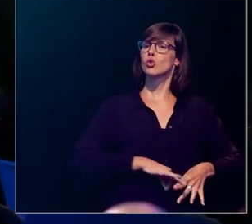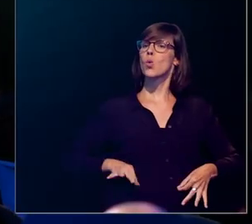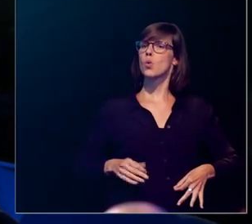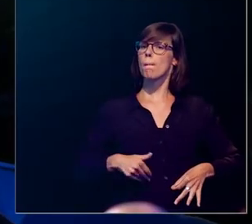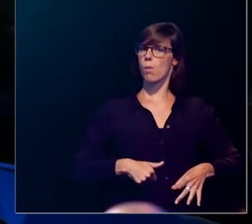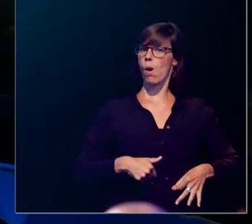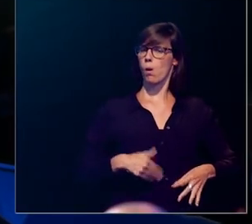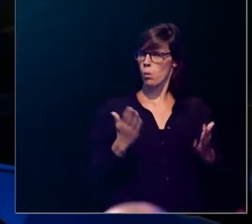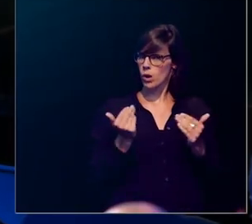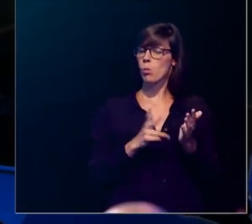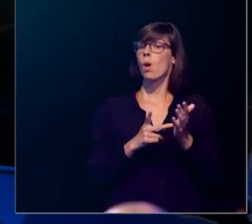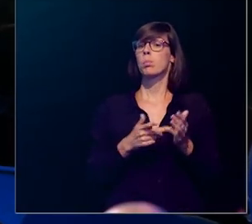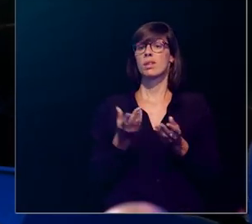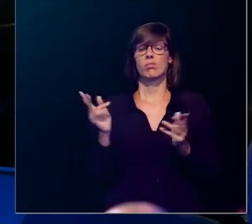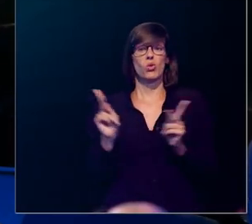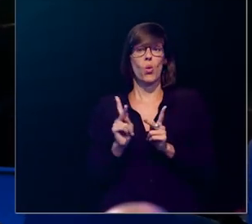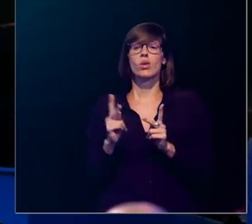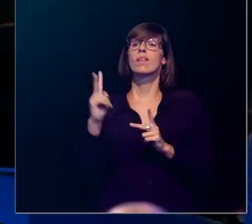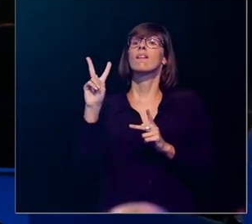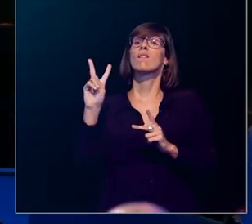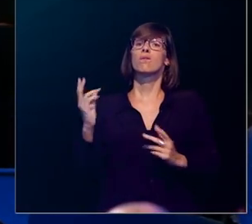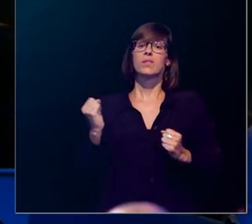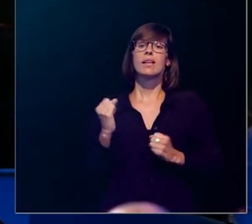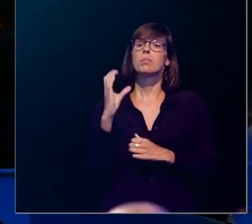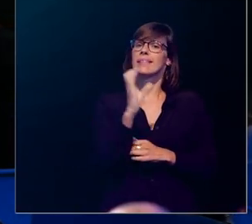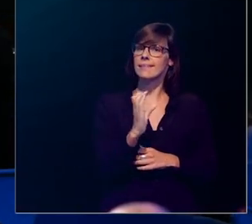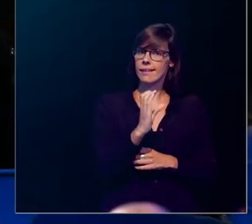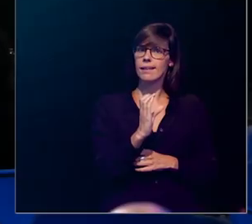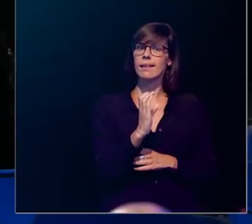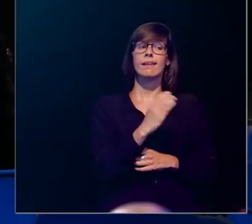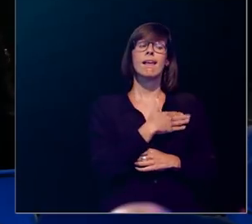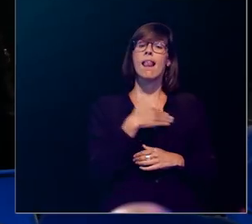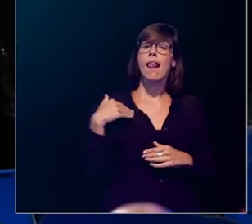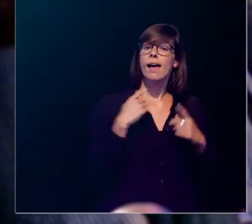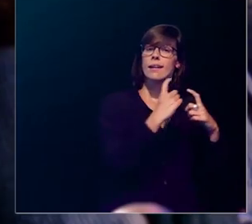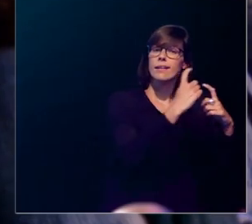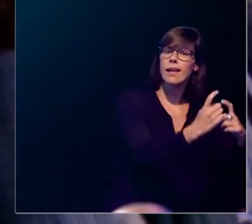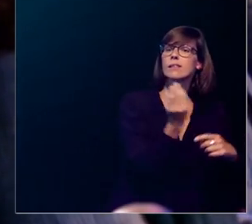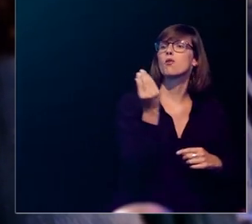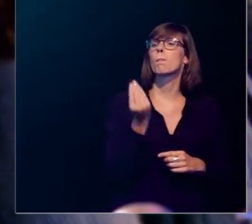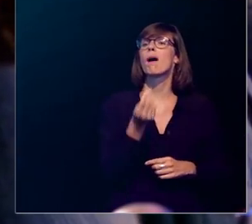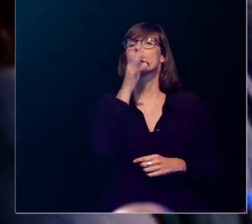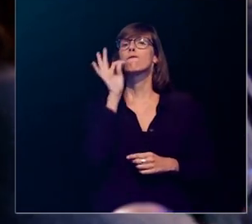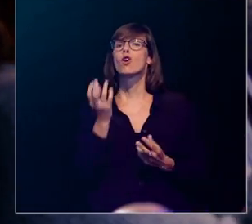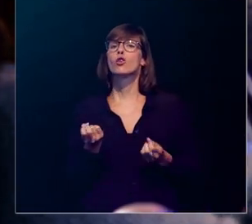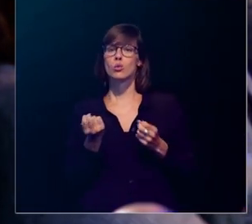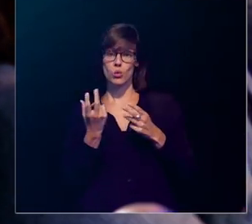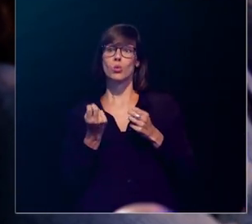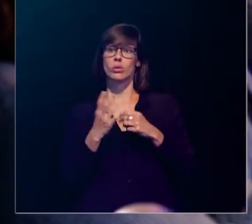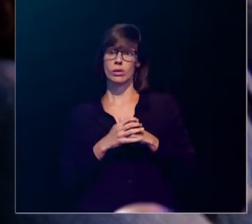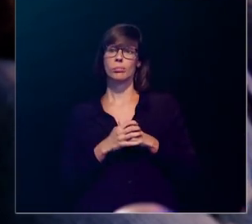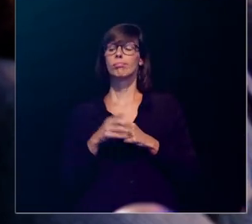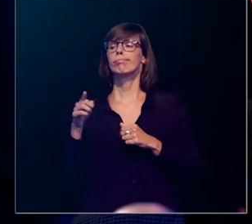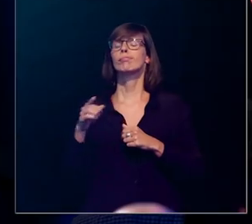een tekort aan vitamine C, omdat ze op die lange reizen onvoldoende fruit en groenten hadden. Tot wanneer de Oost-Indische